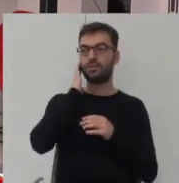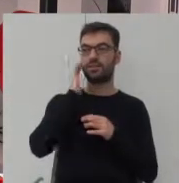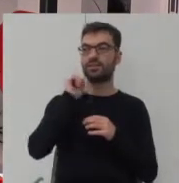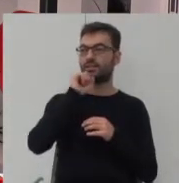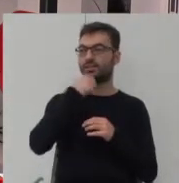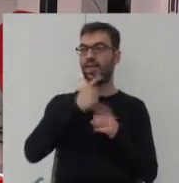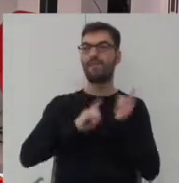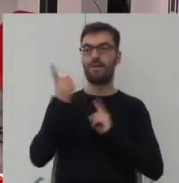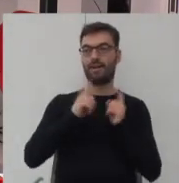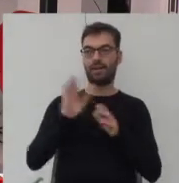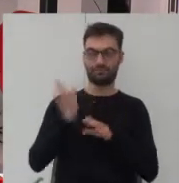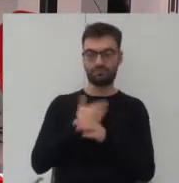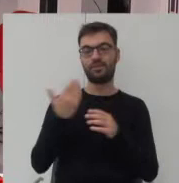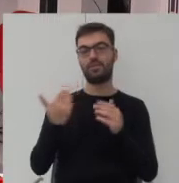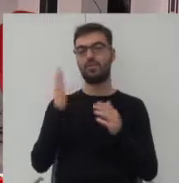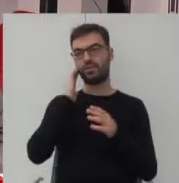starej fabryce.